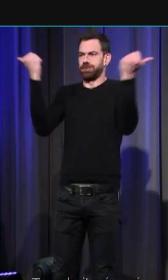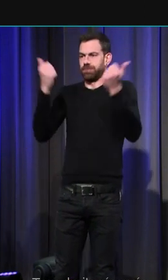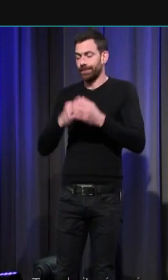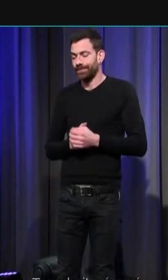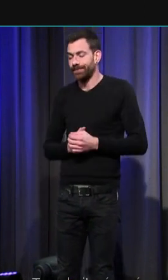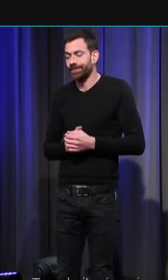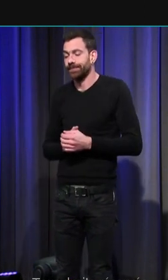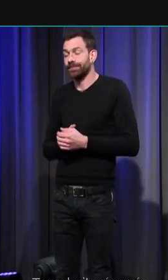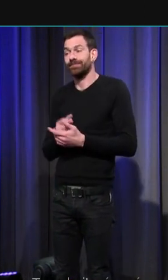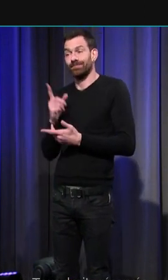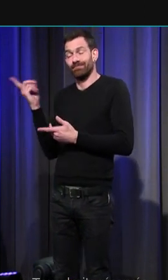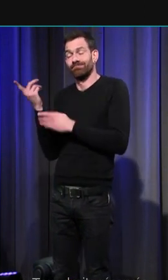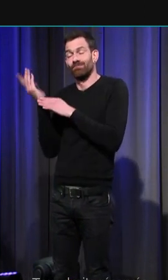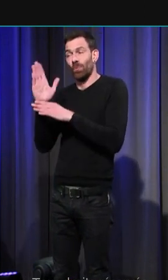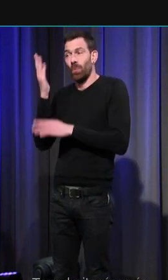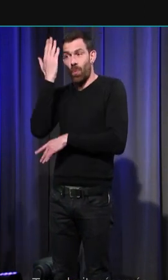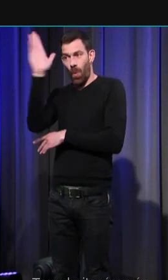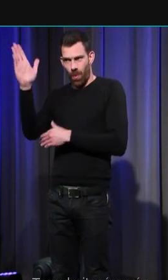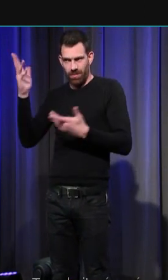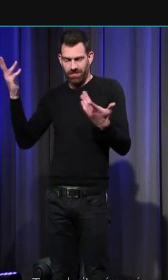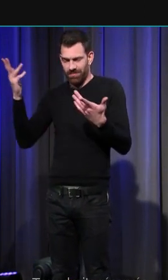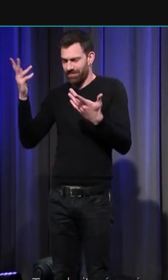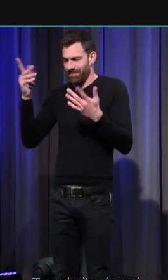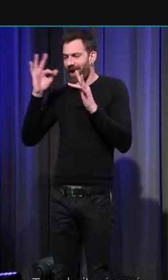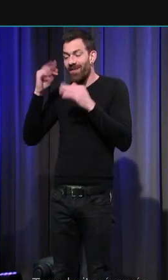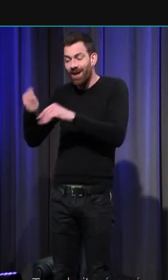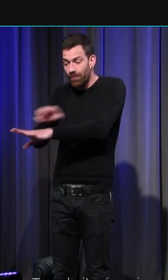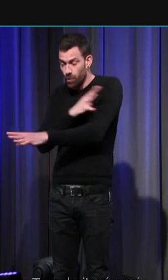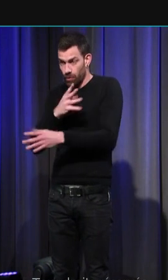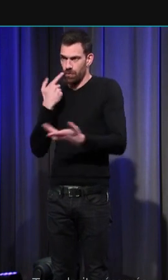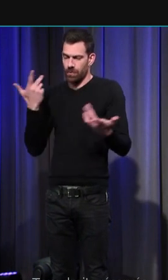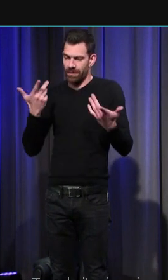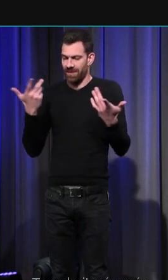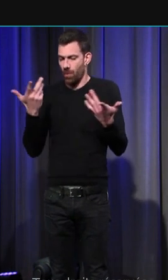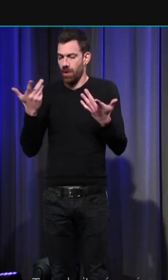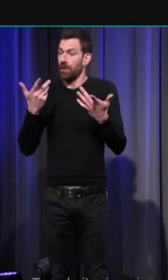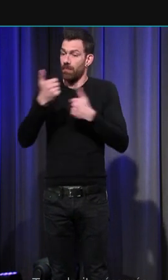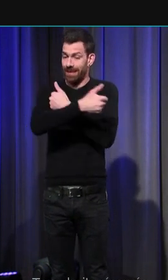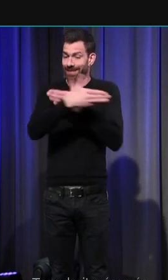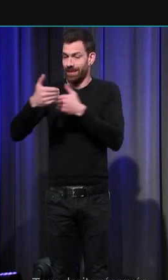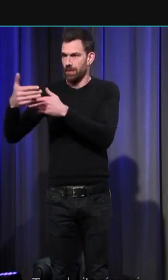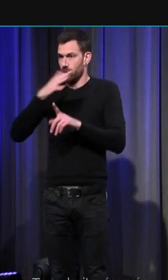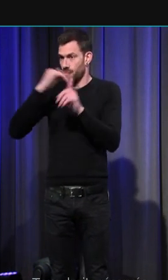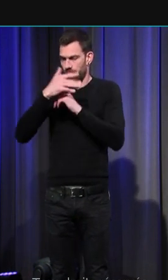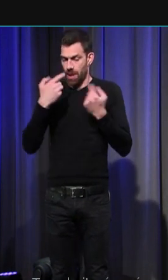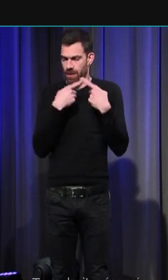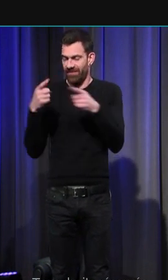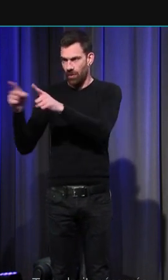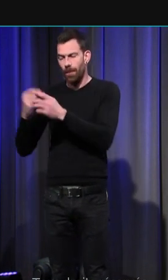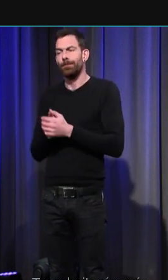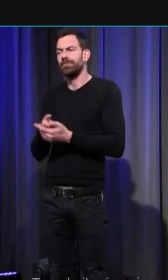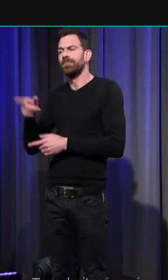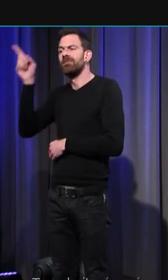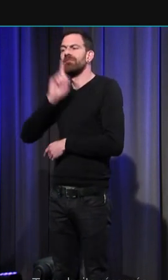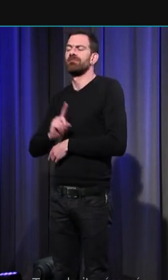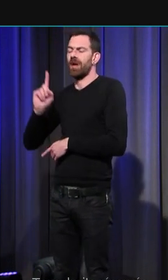pratiques émotionnelles au Moyen-Âge leur diversité selon les milieux. Une universitaire américaine qui est